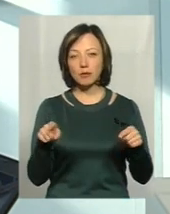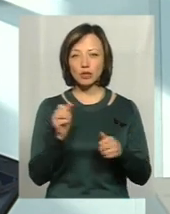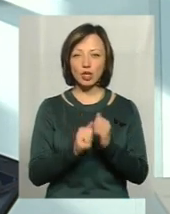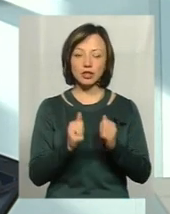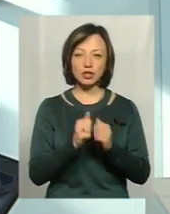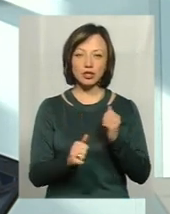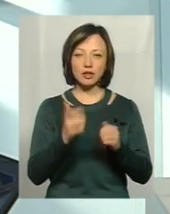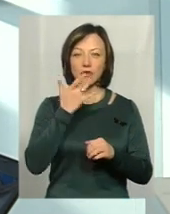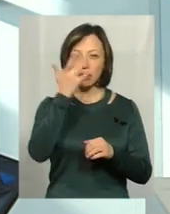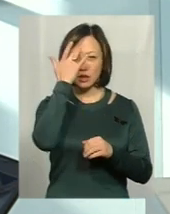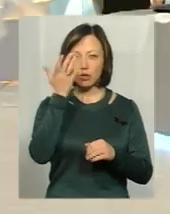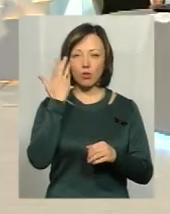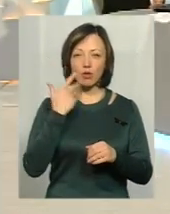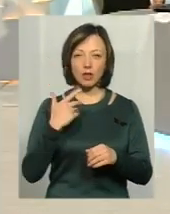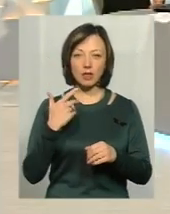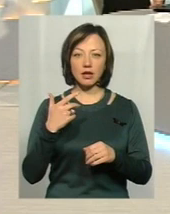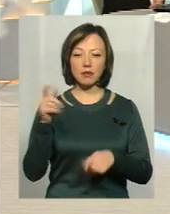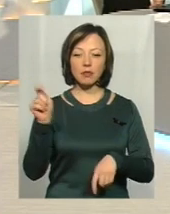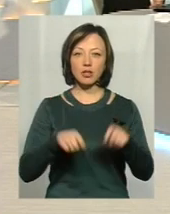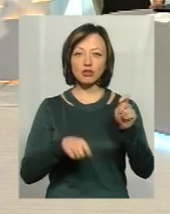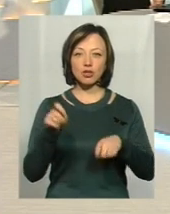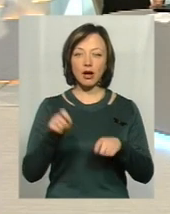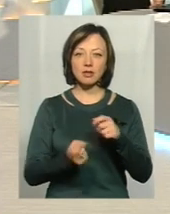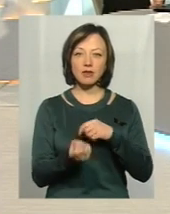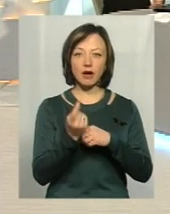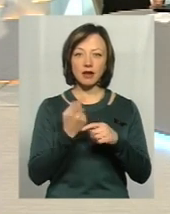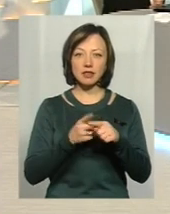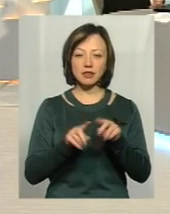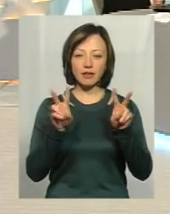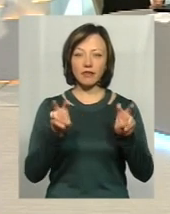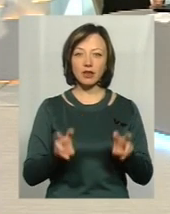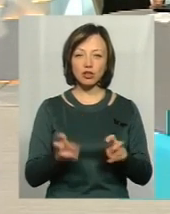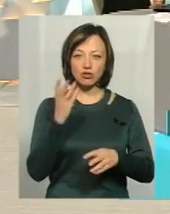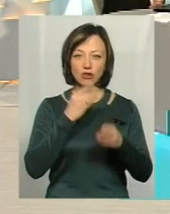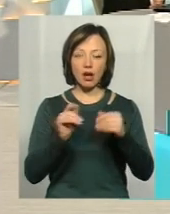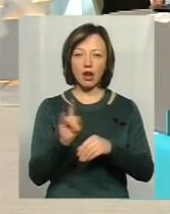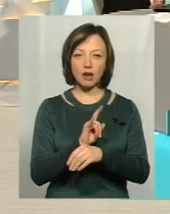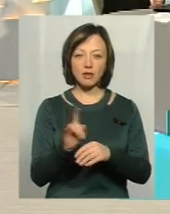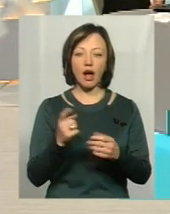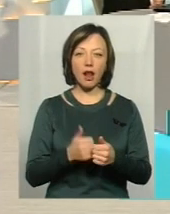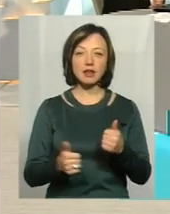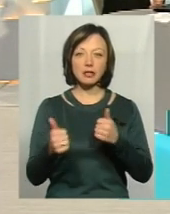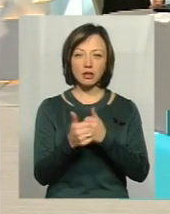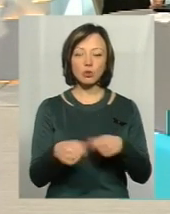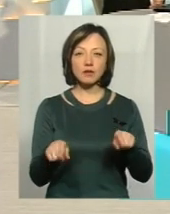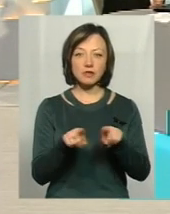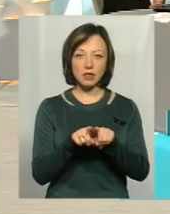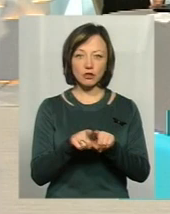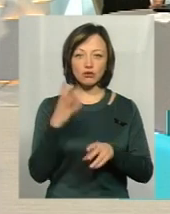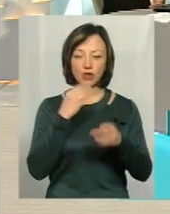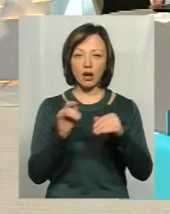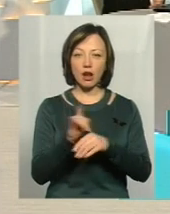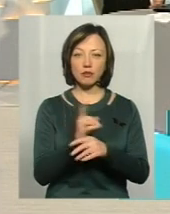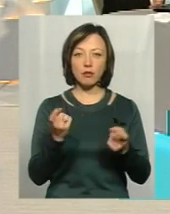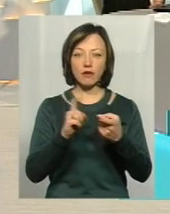частіше у літку, коли до нас заїжджають гастролери, з'являються саме ці види шахрайств. Ну, а лідирують все-таки шахрайства,